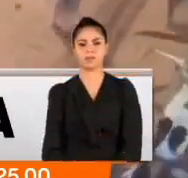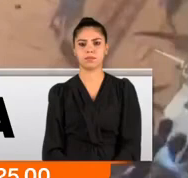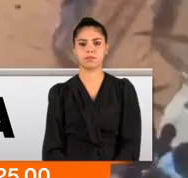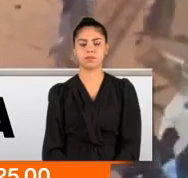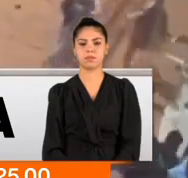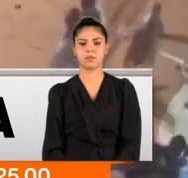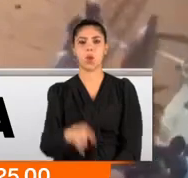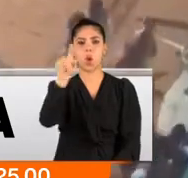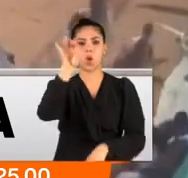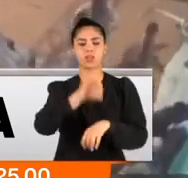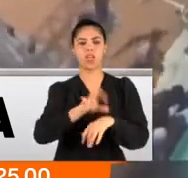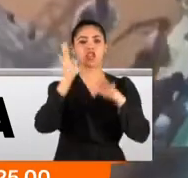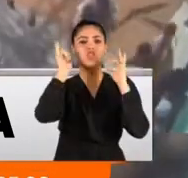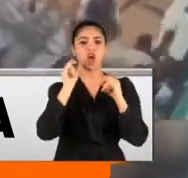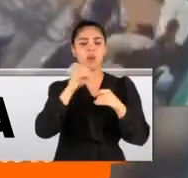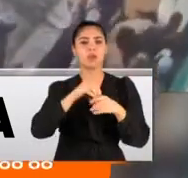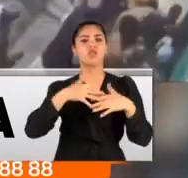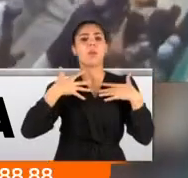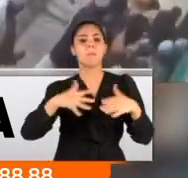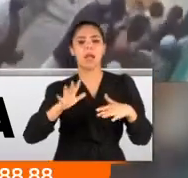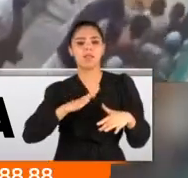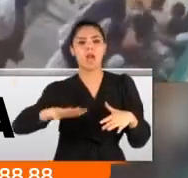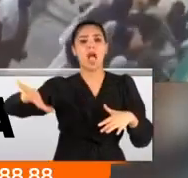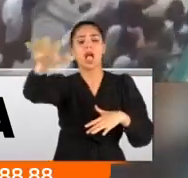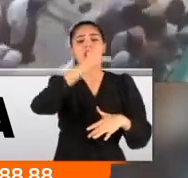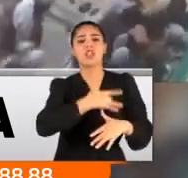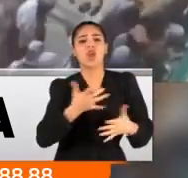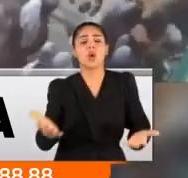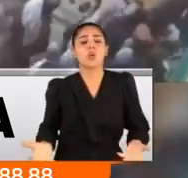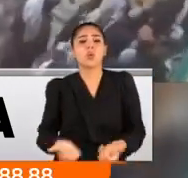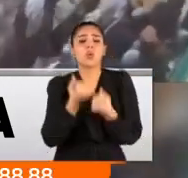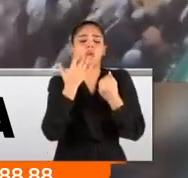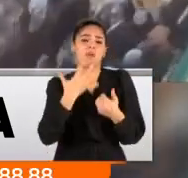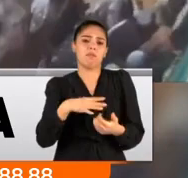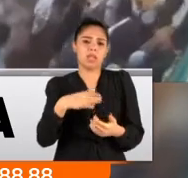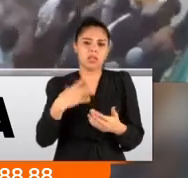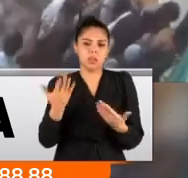O anlarda camide tam bir panik var. Herkes canını kurtarma telaşında.